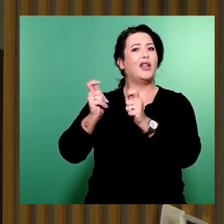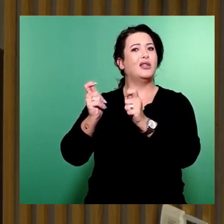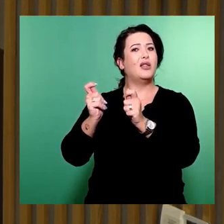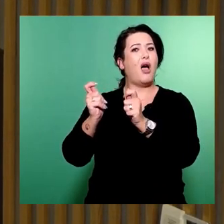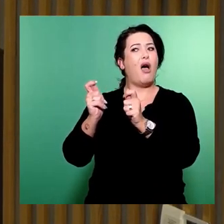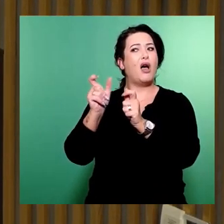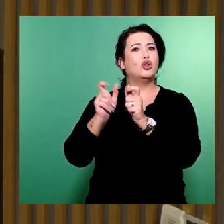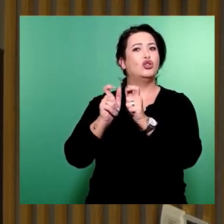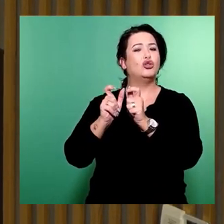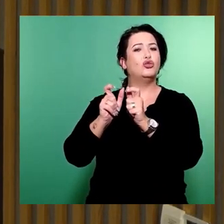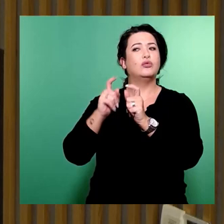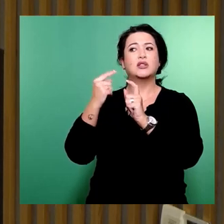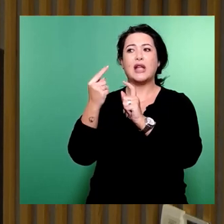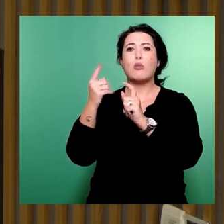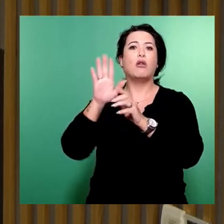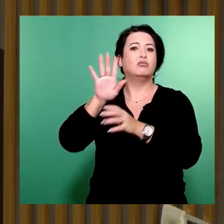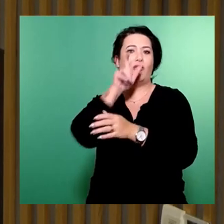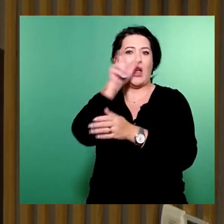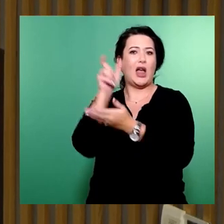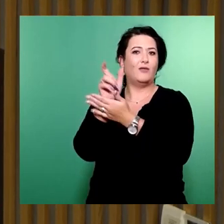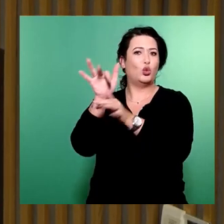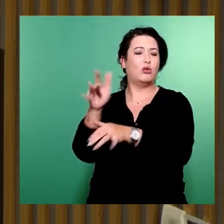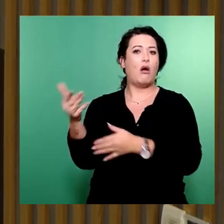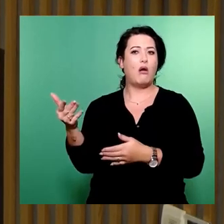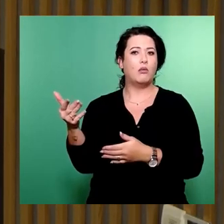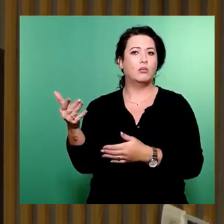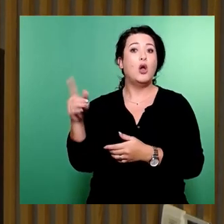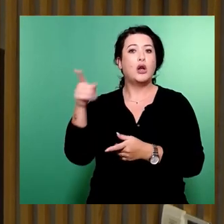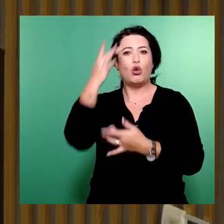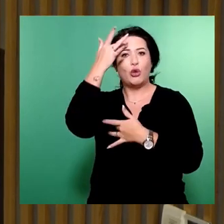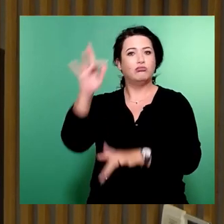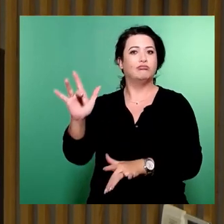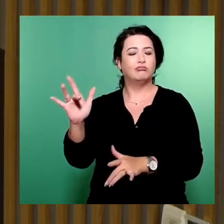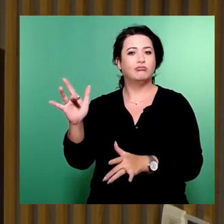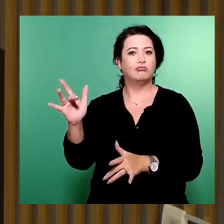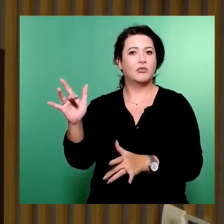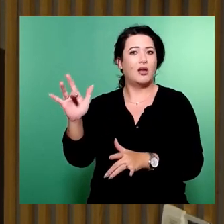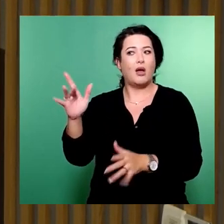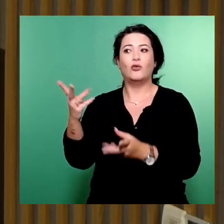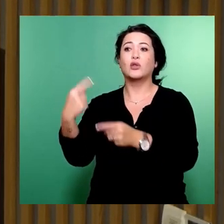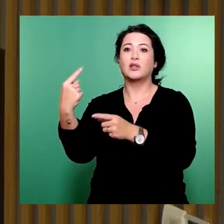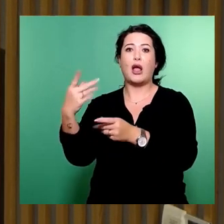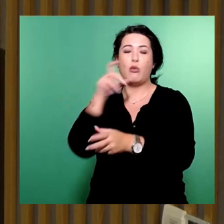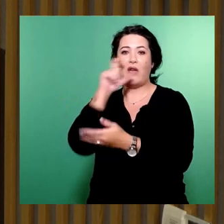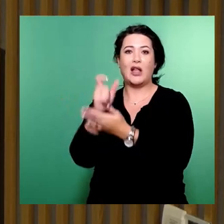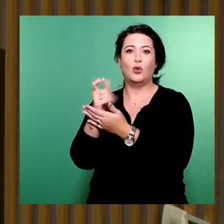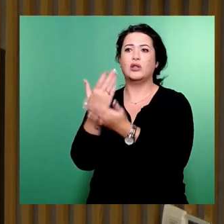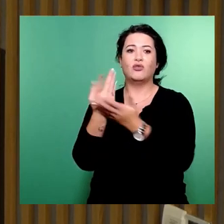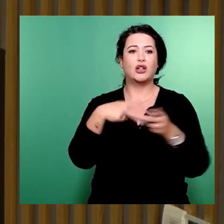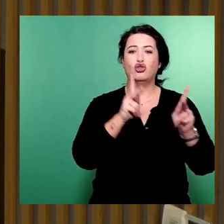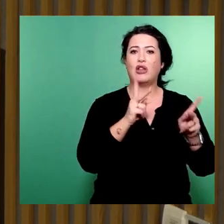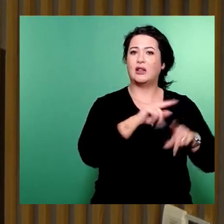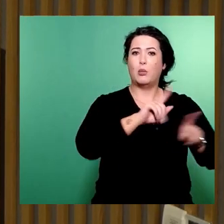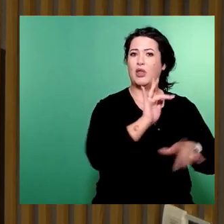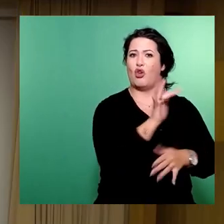Leistung verantwortlich sein, auch für die Genehmigungsfähigkeit seiner Leistung. Da trifft es meines Erachtens aus den knappen Informationen die Stadt nicht. Da müssen wir also nochmal drüber reden.